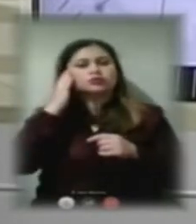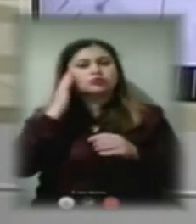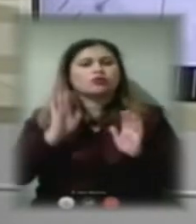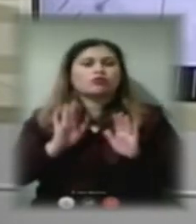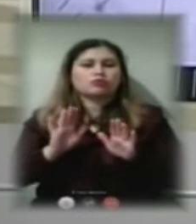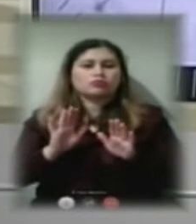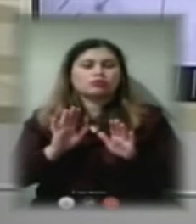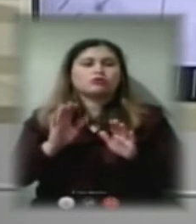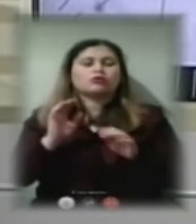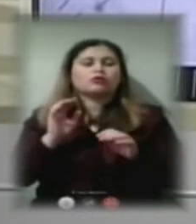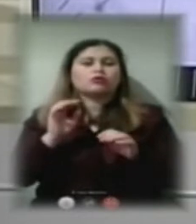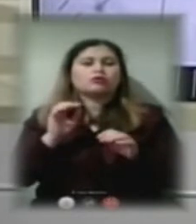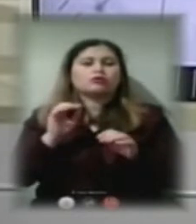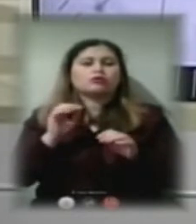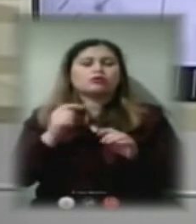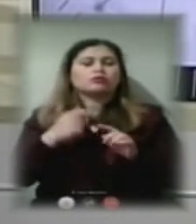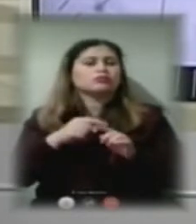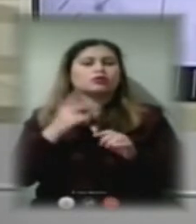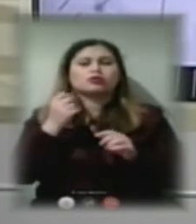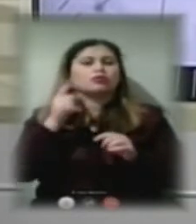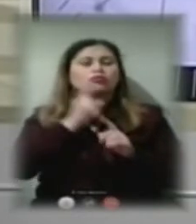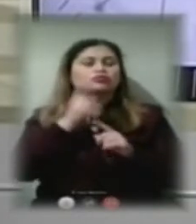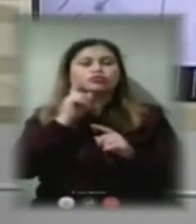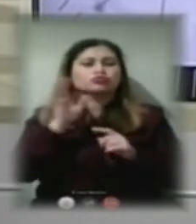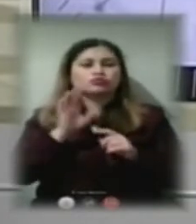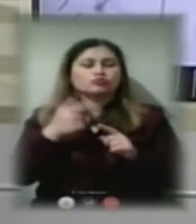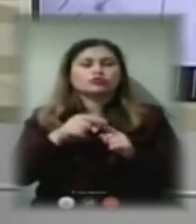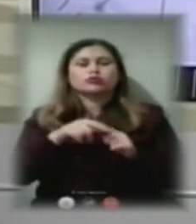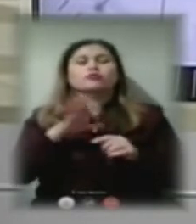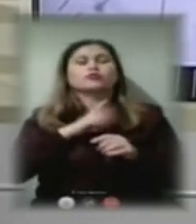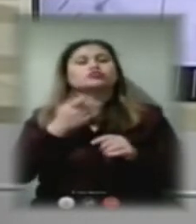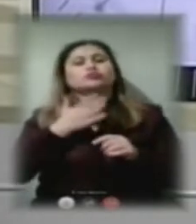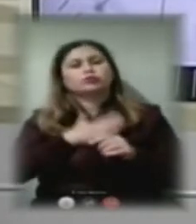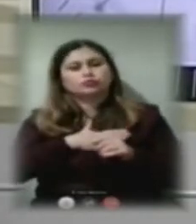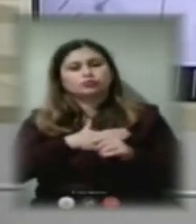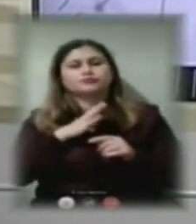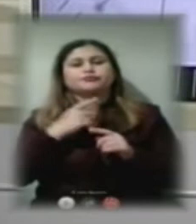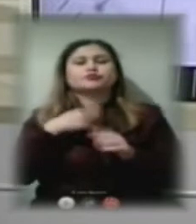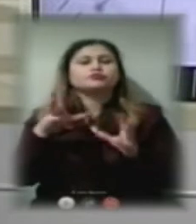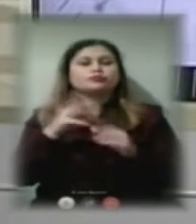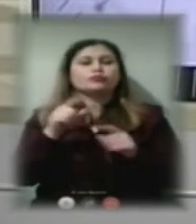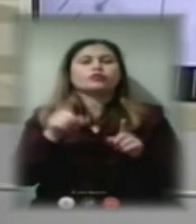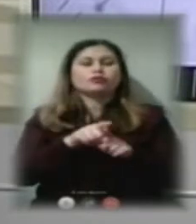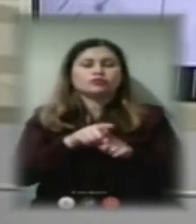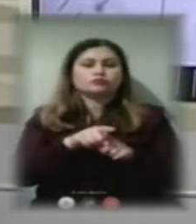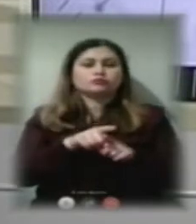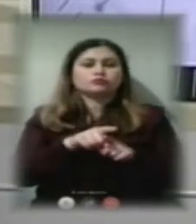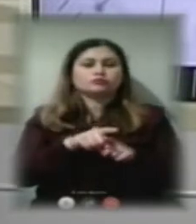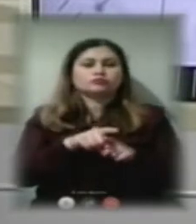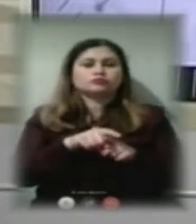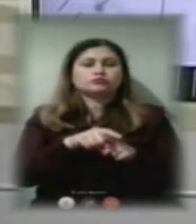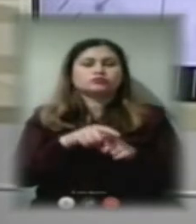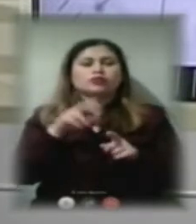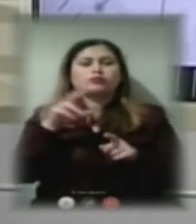не дуже зручно, а є за що дуже приємно. Ми все ж таки в березні